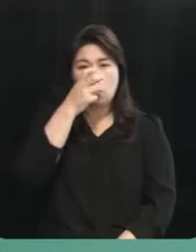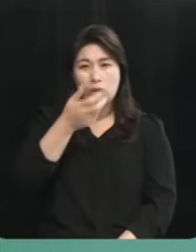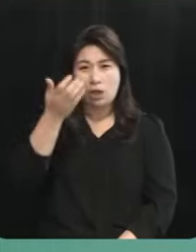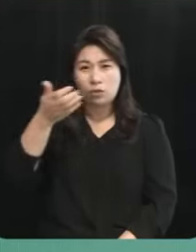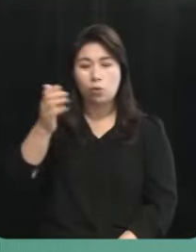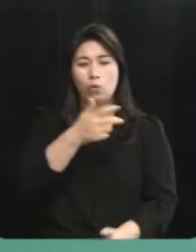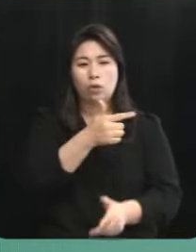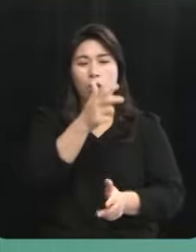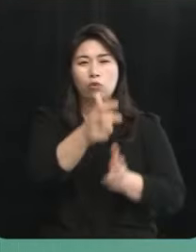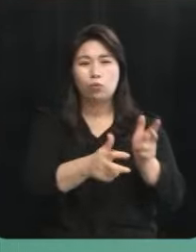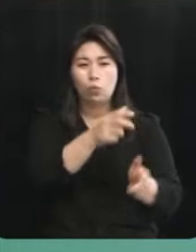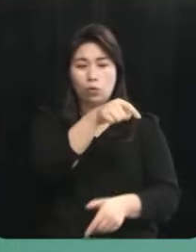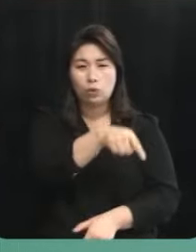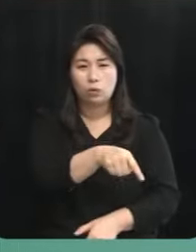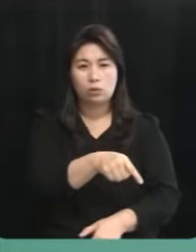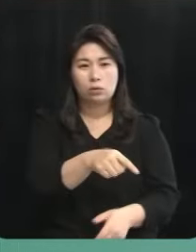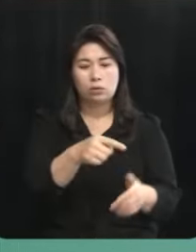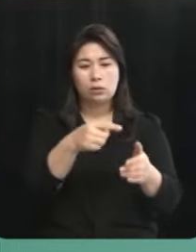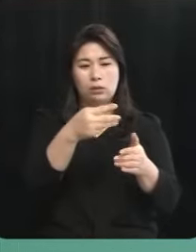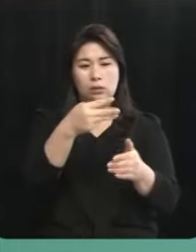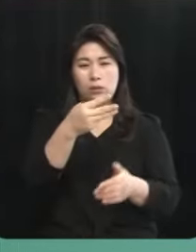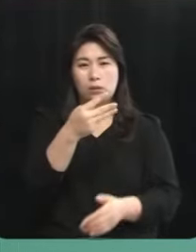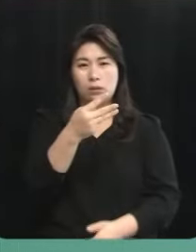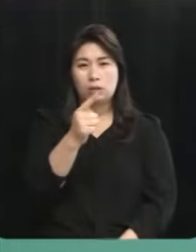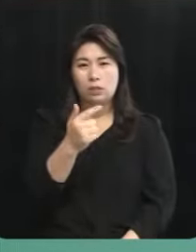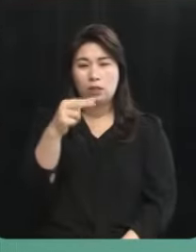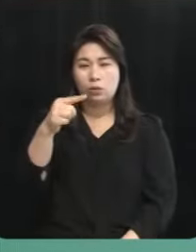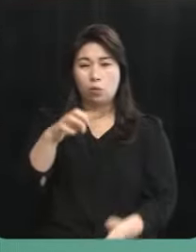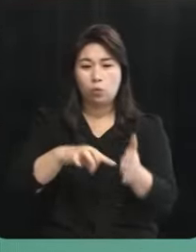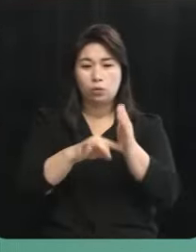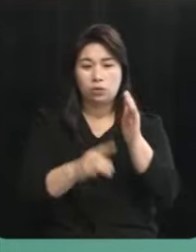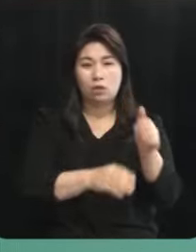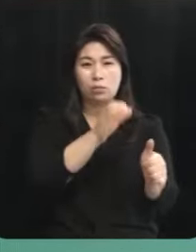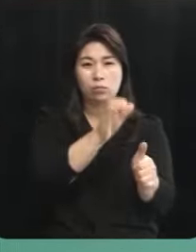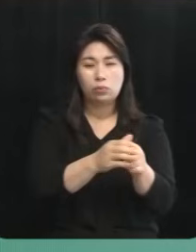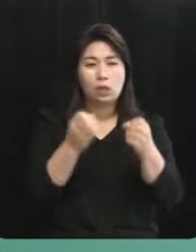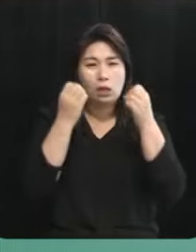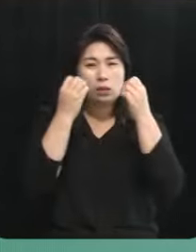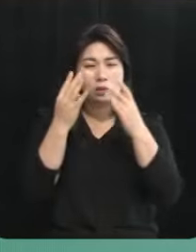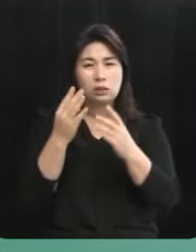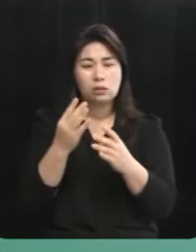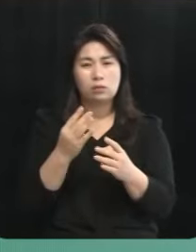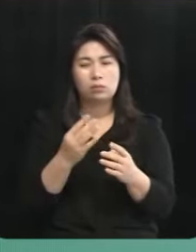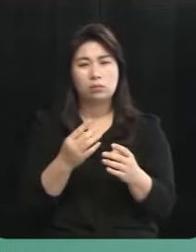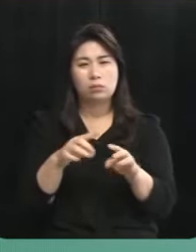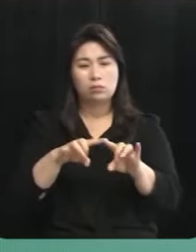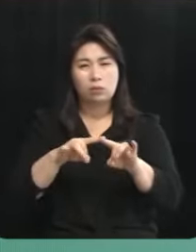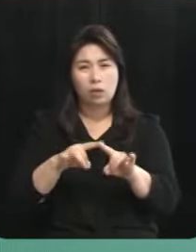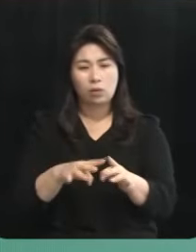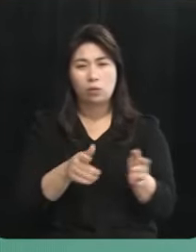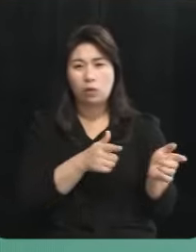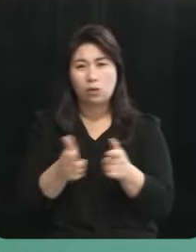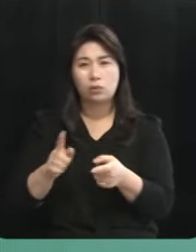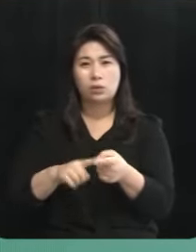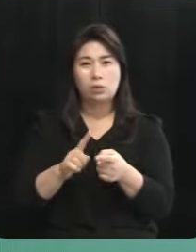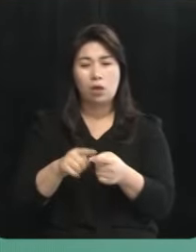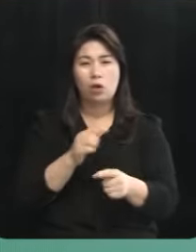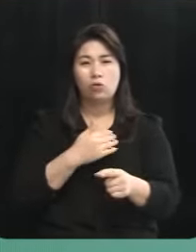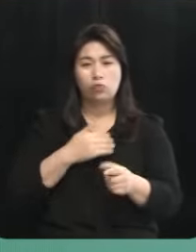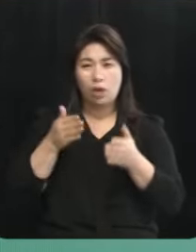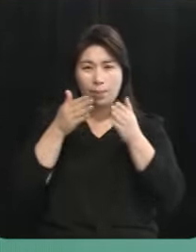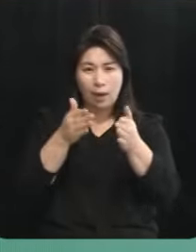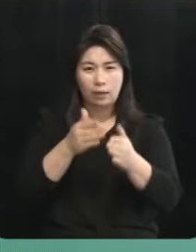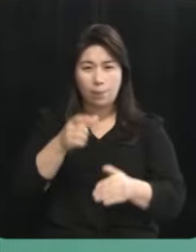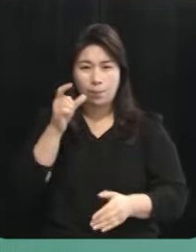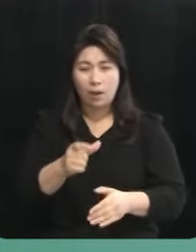사업장을 중심으로 해서 탄소세를 부과하도록 하겠습니다 그리고 신재생에너지로서의 우리의 방향을 더욱더 굳건하게 하기